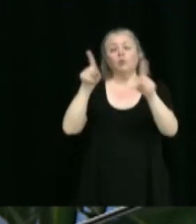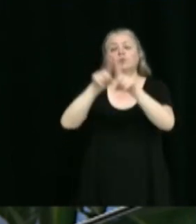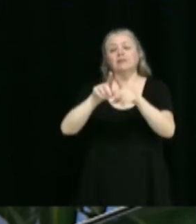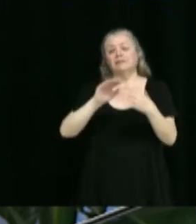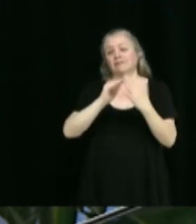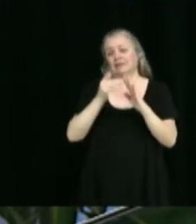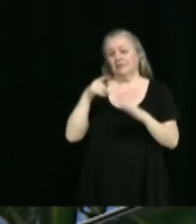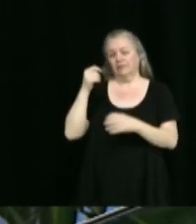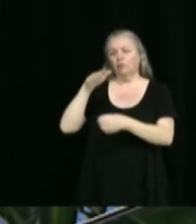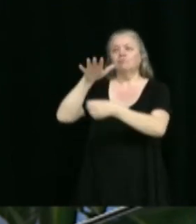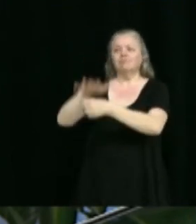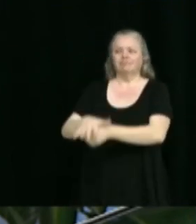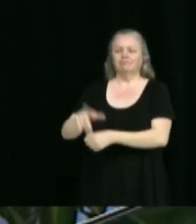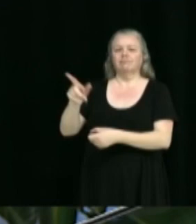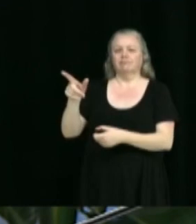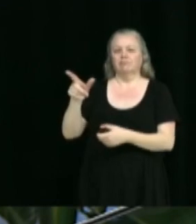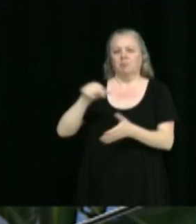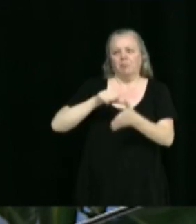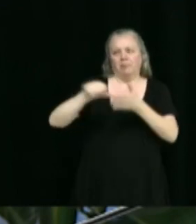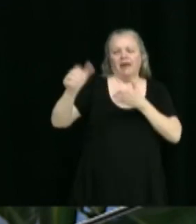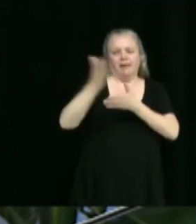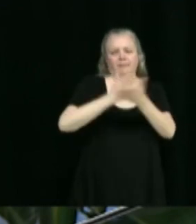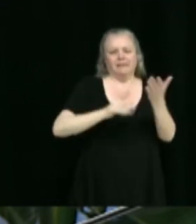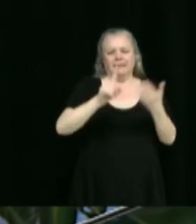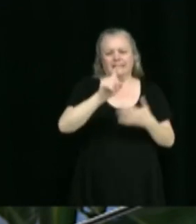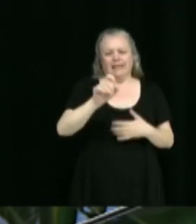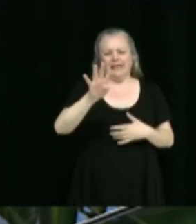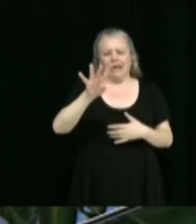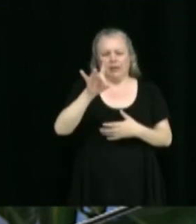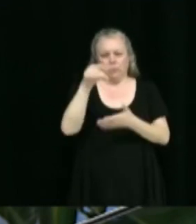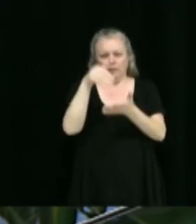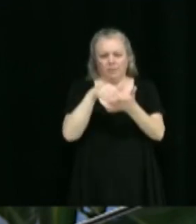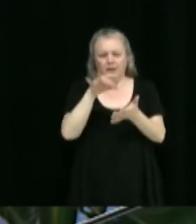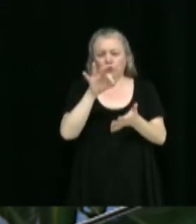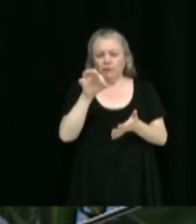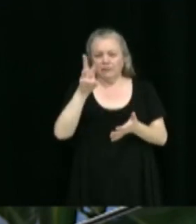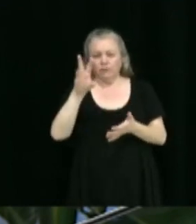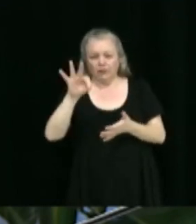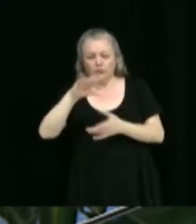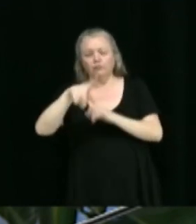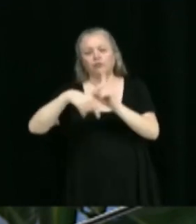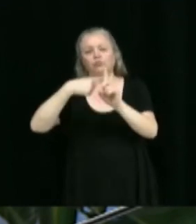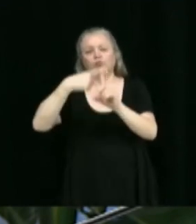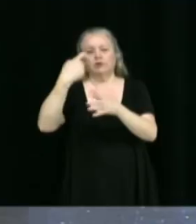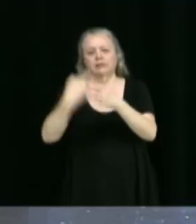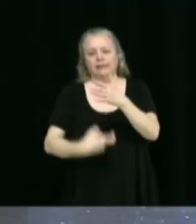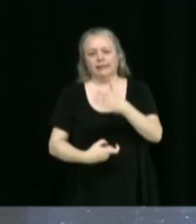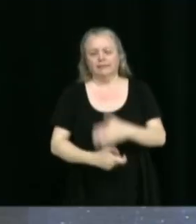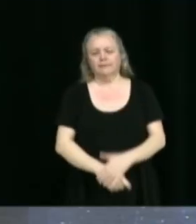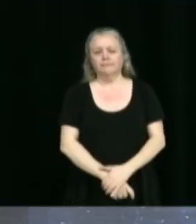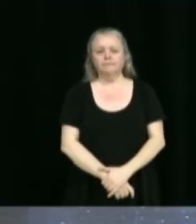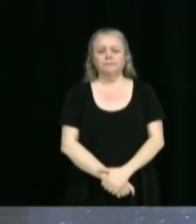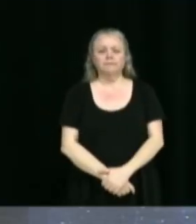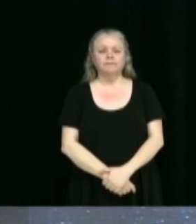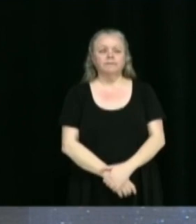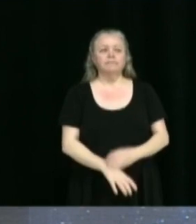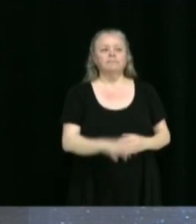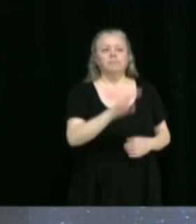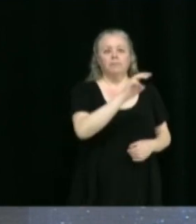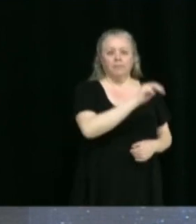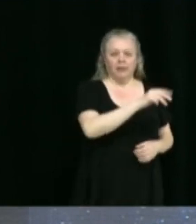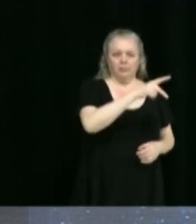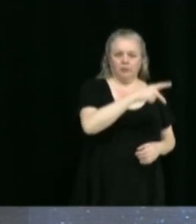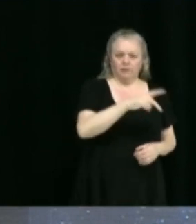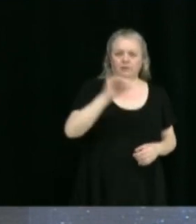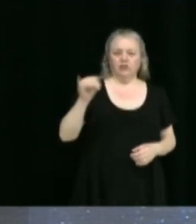Victoriaville pour un montant de 148 969 $ taxes non incluses. Michael Provencher,